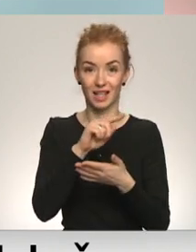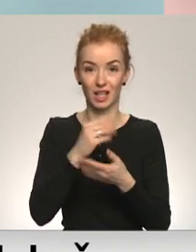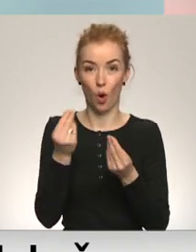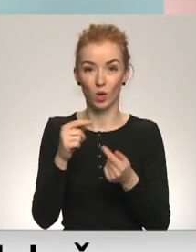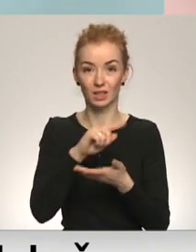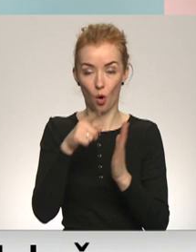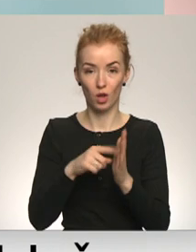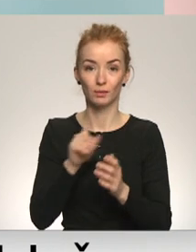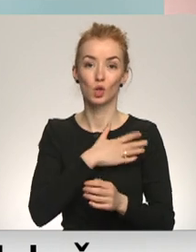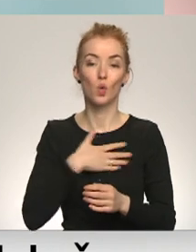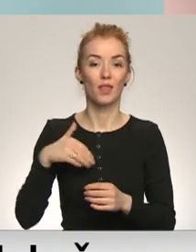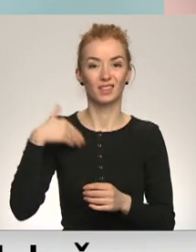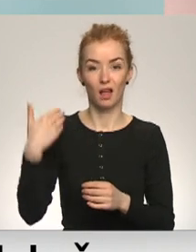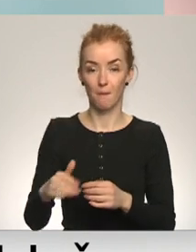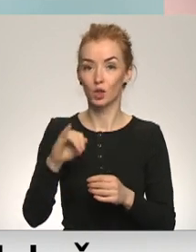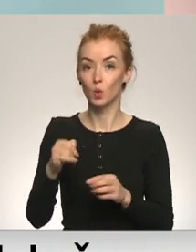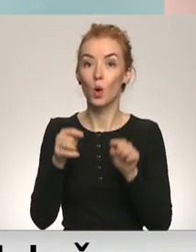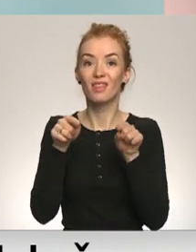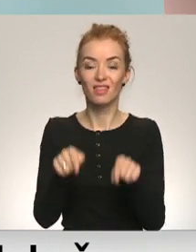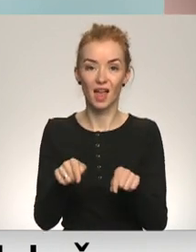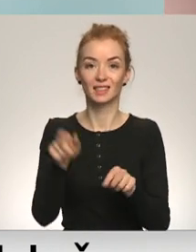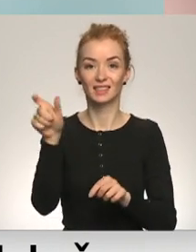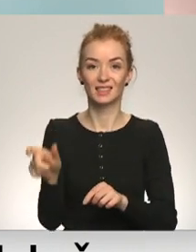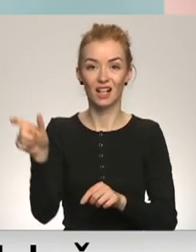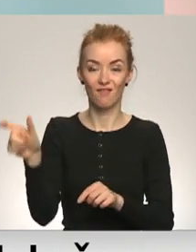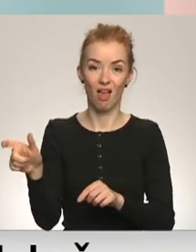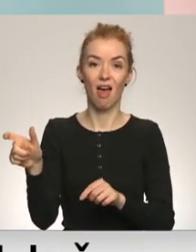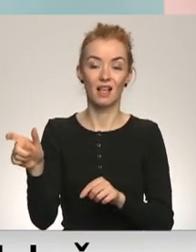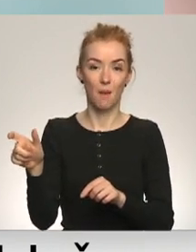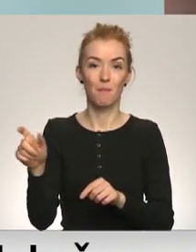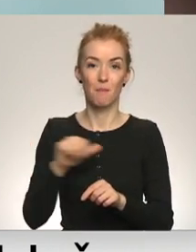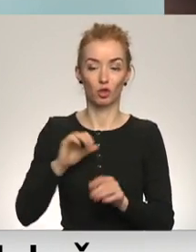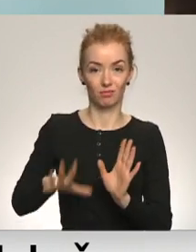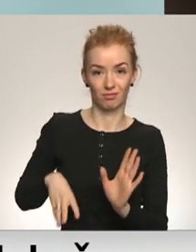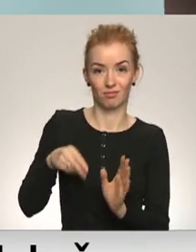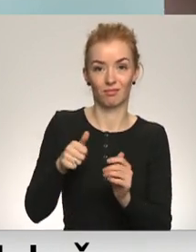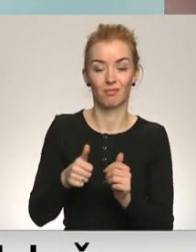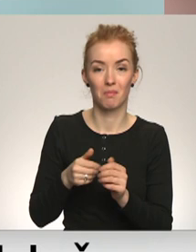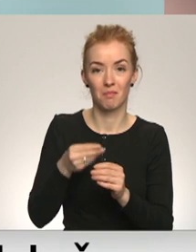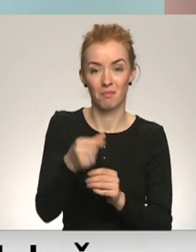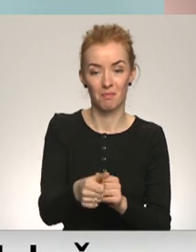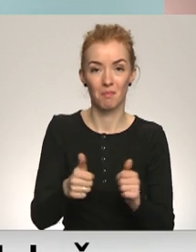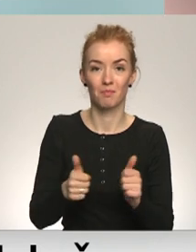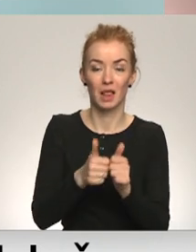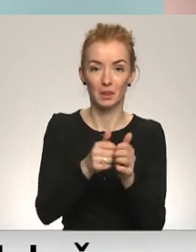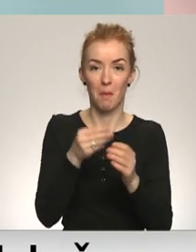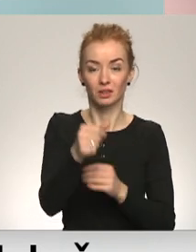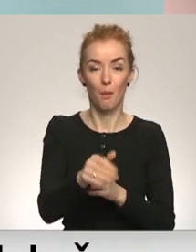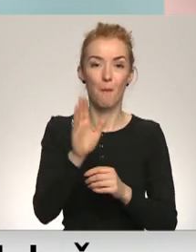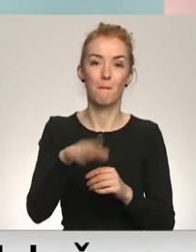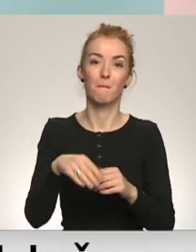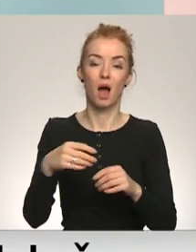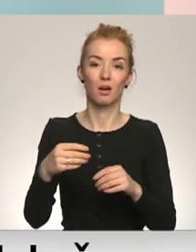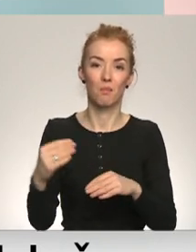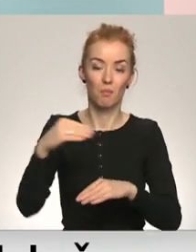vēl joprojām ir ļoti, ļoti sāpieks, jo tas cilvēka līdzmaksājums par ortozēm, par ratiņkrēsliem, par